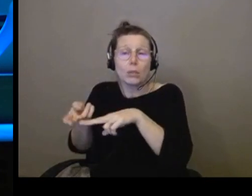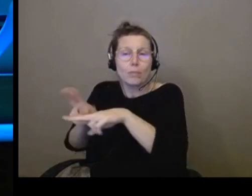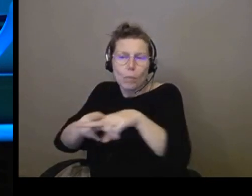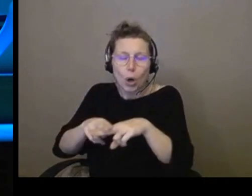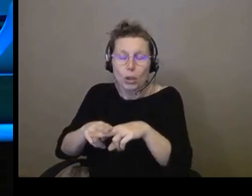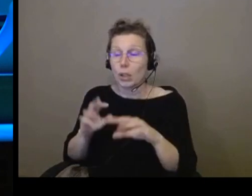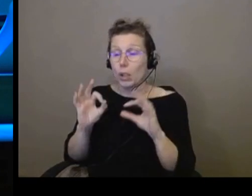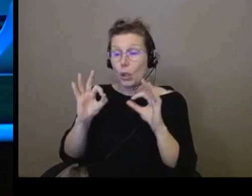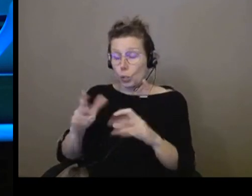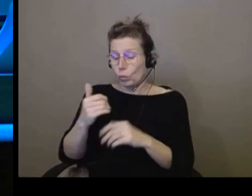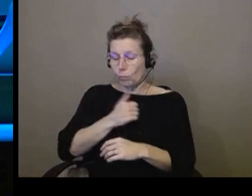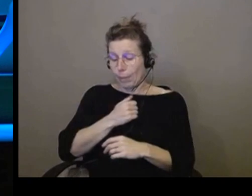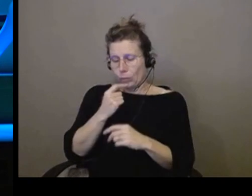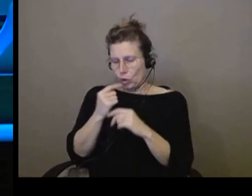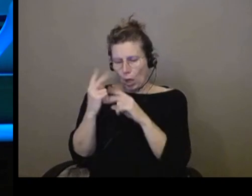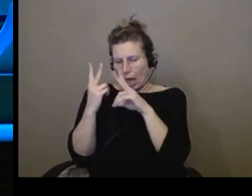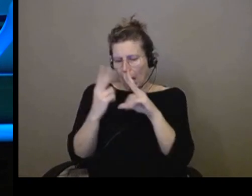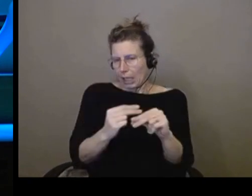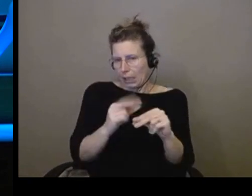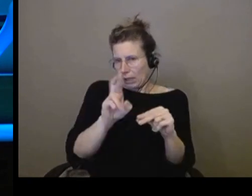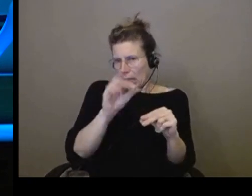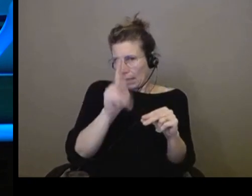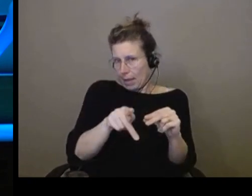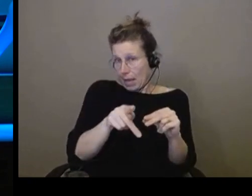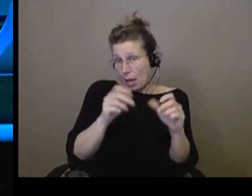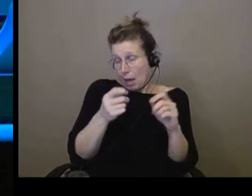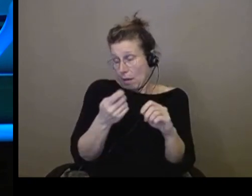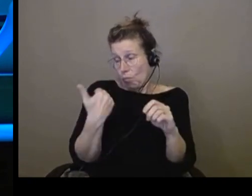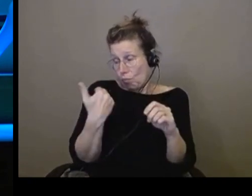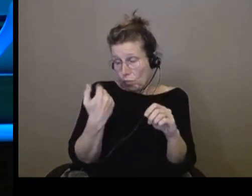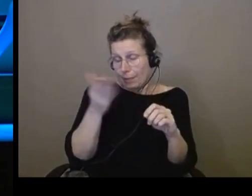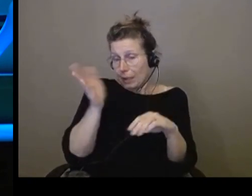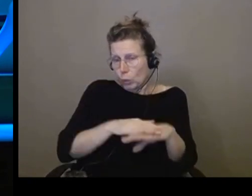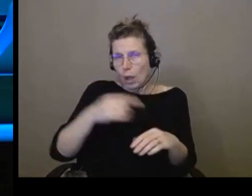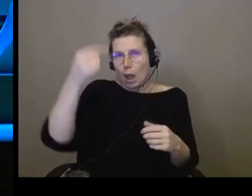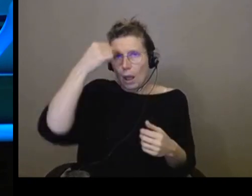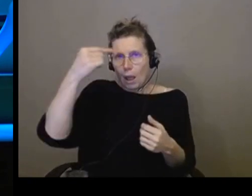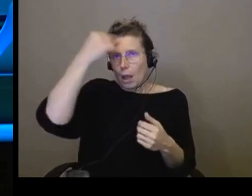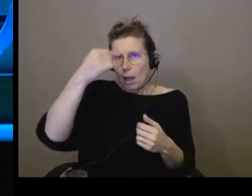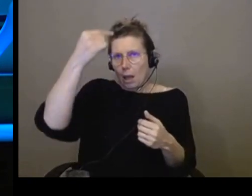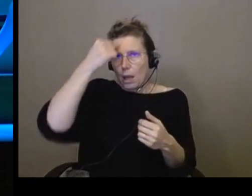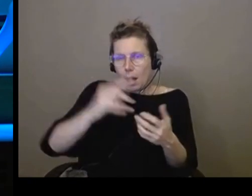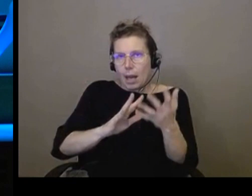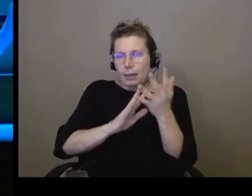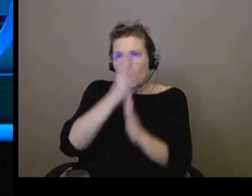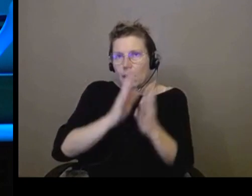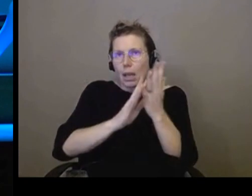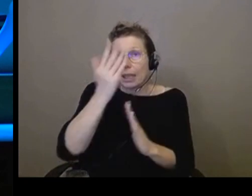RATP, c'est vraiment l'incendie. Et donc, se dire qu'il y a des gens qui pourraient ne pas pouvoir évacuer, c'est juste pas possible.